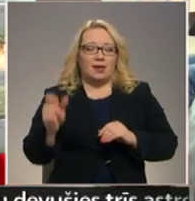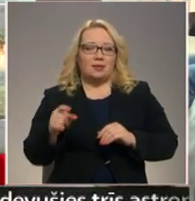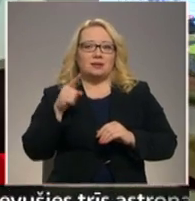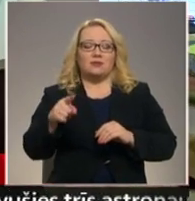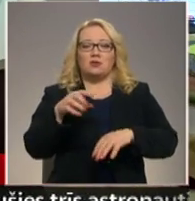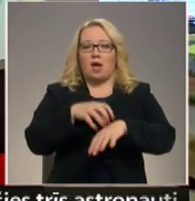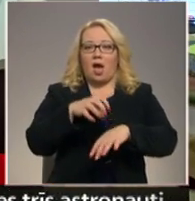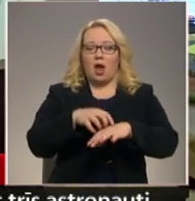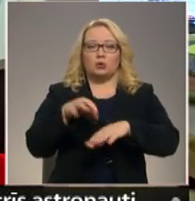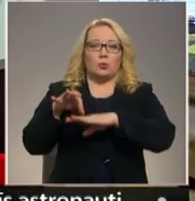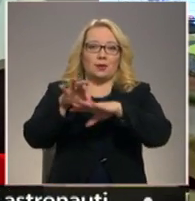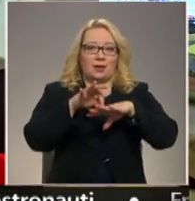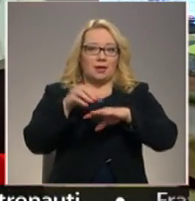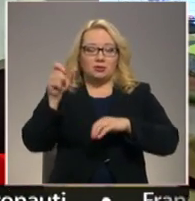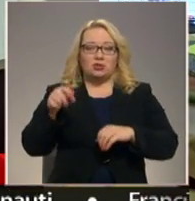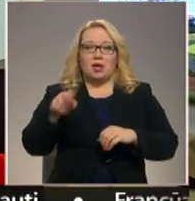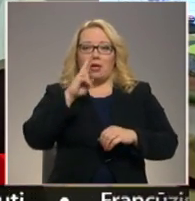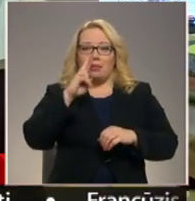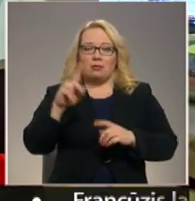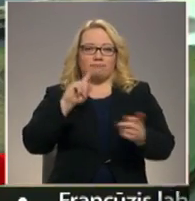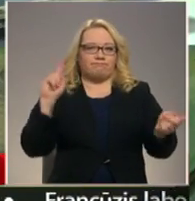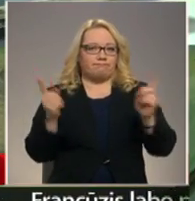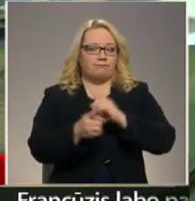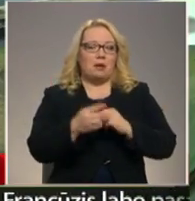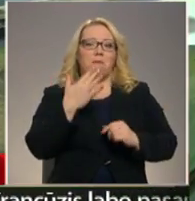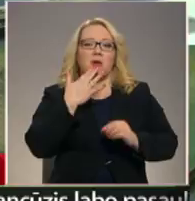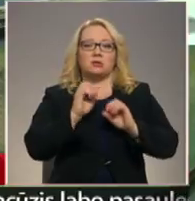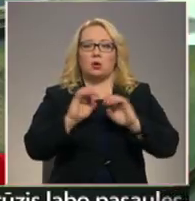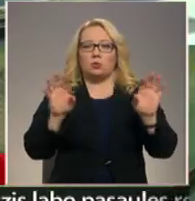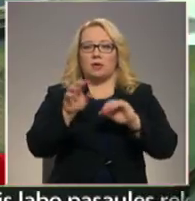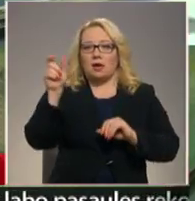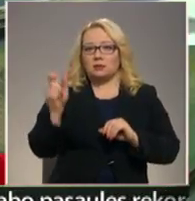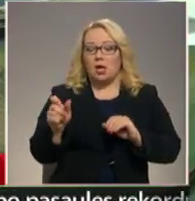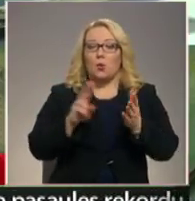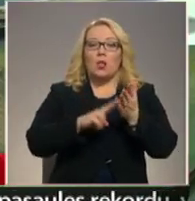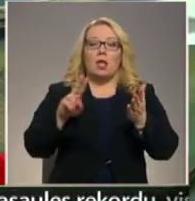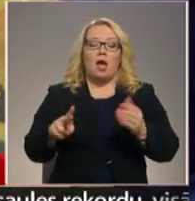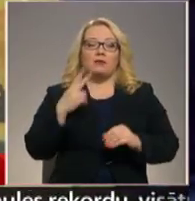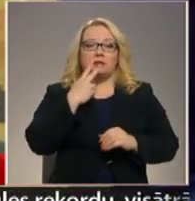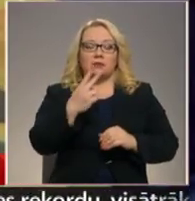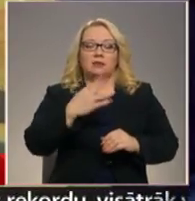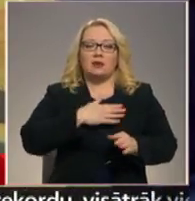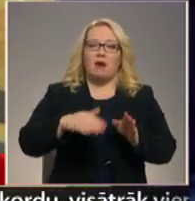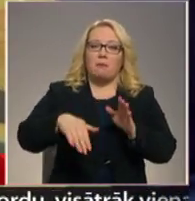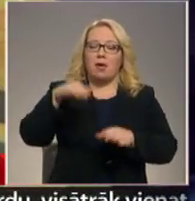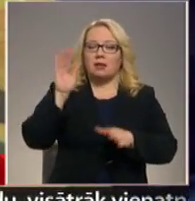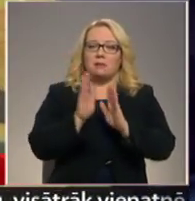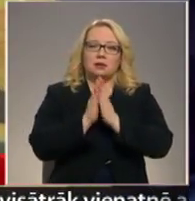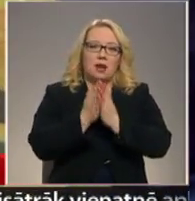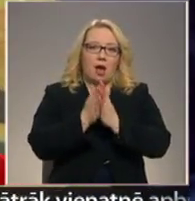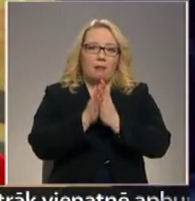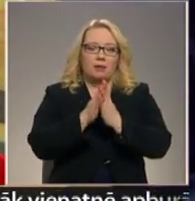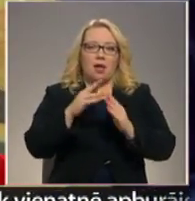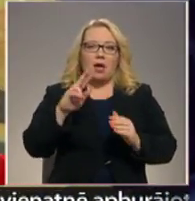vētārsts un gits, šajā nedēļas nogalē pārtapis par pasaku stāstnieku un ļavis ieskatīties savā bērnības grāmatu